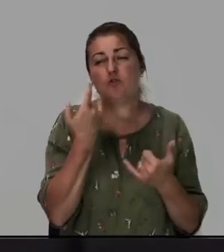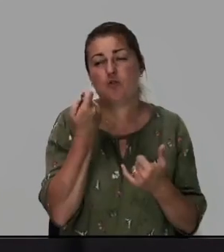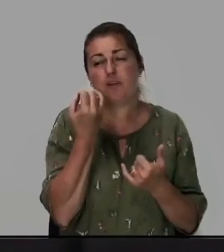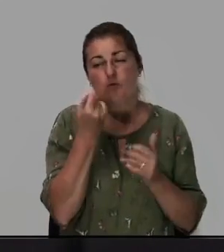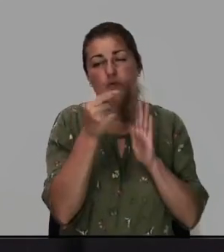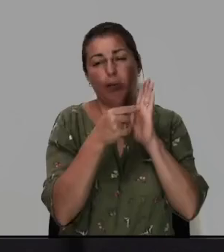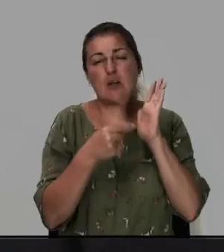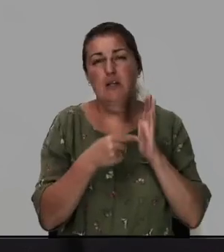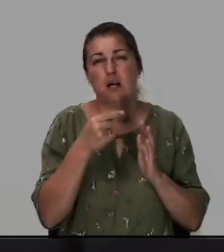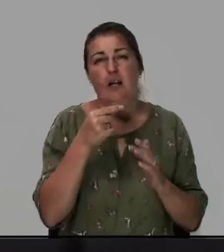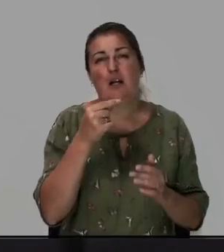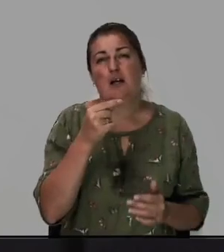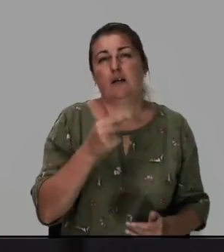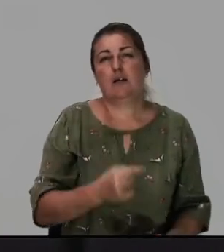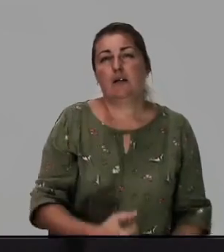поделиться